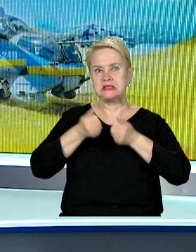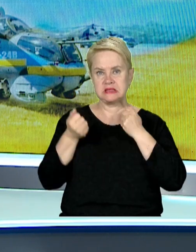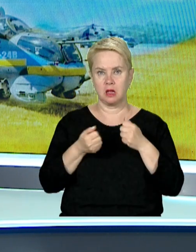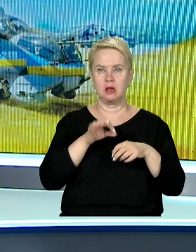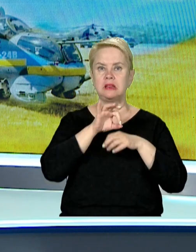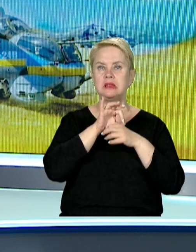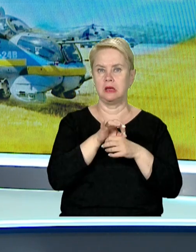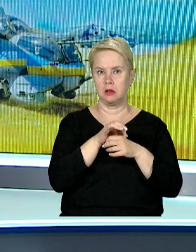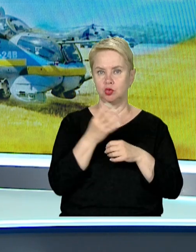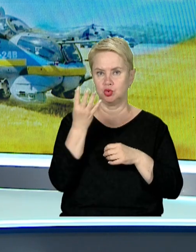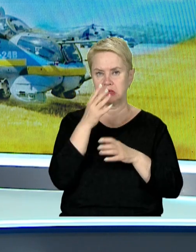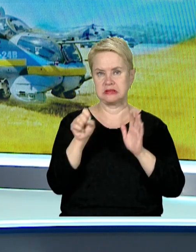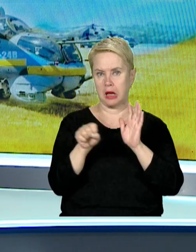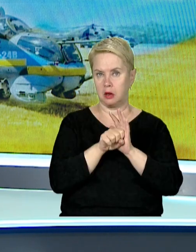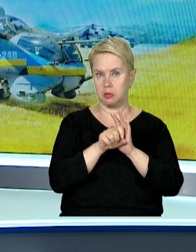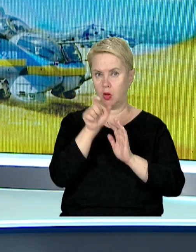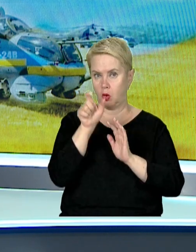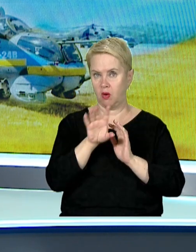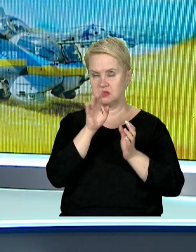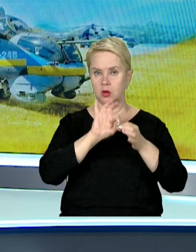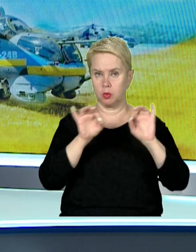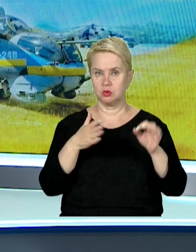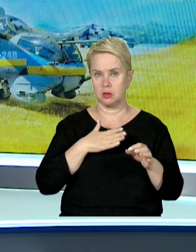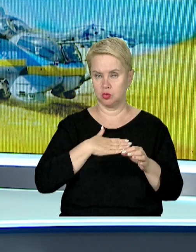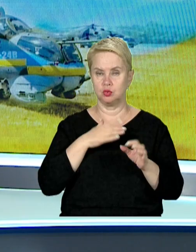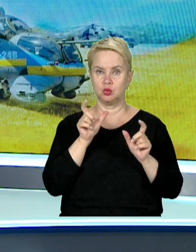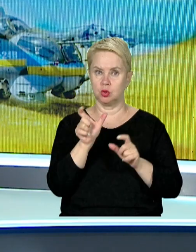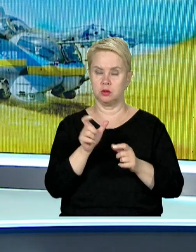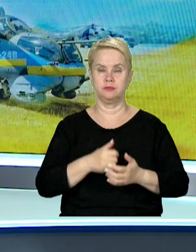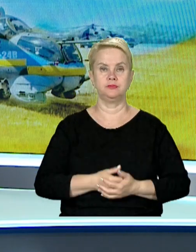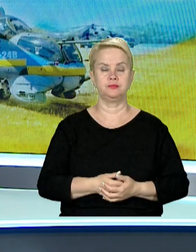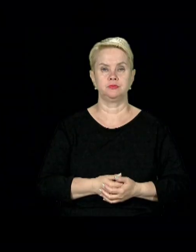тіло четвертого загиблого. Усі подробиці у нашому сюжеті.